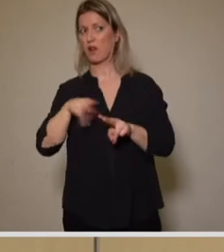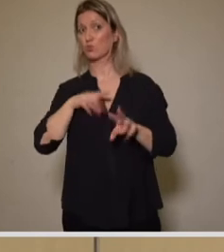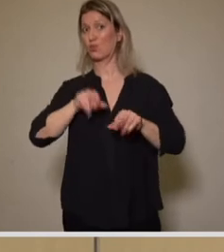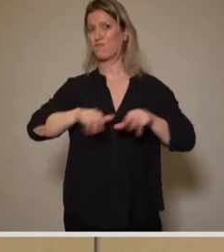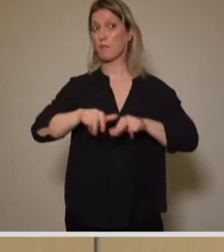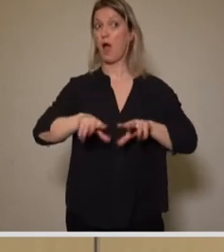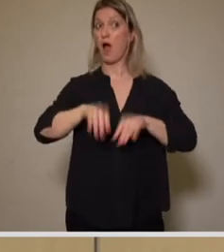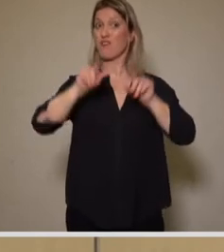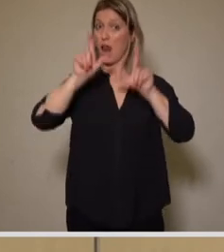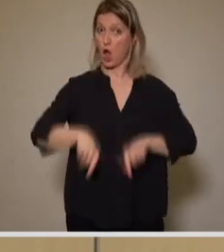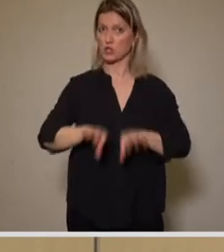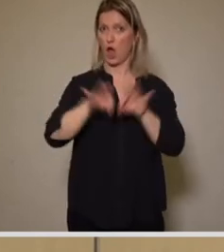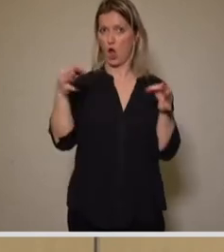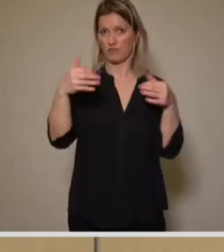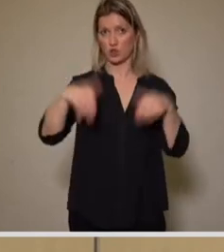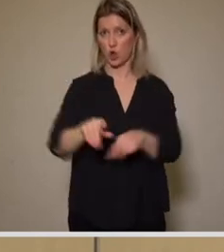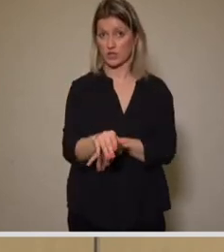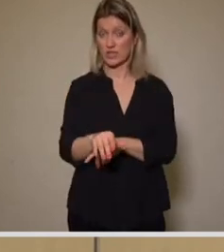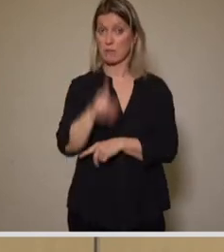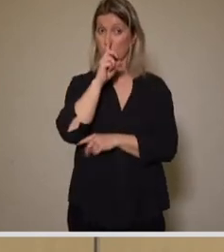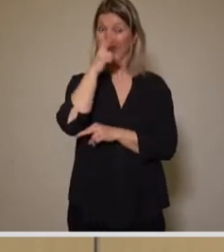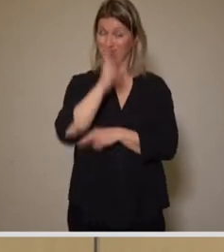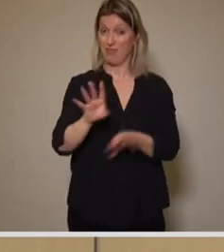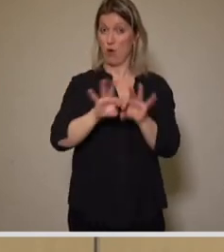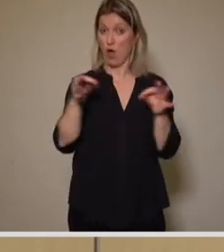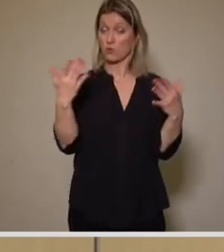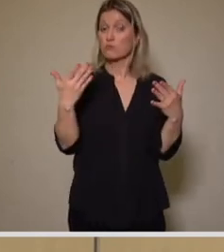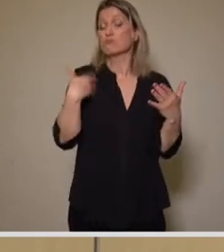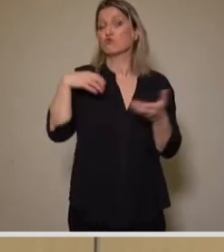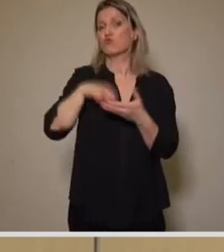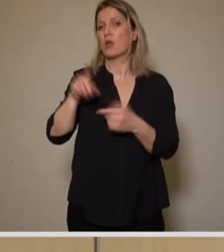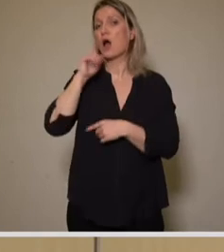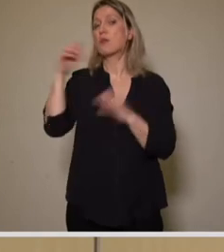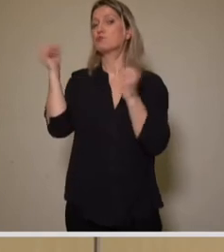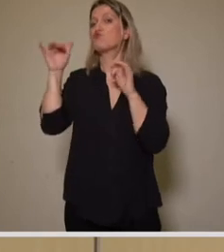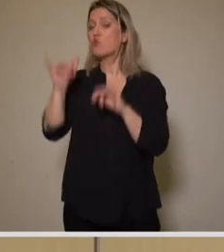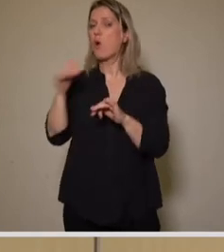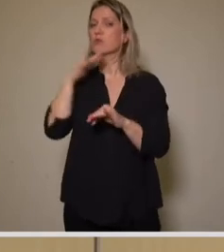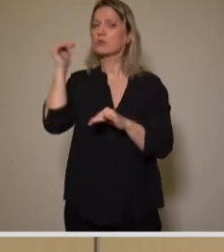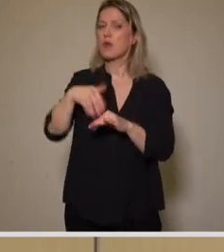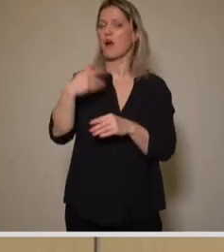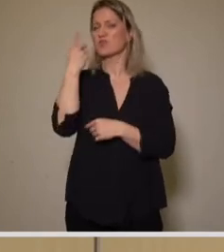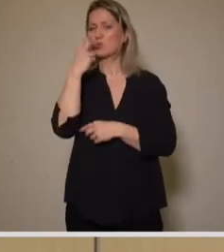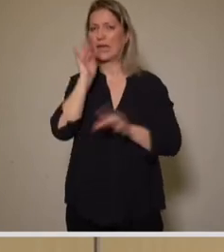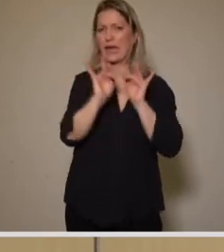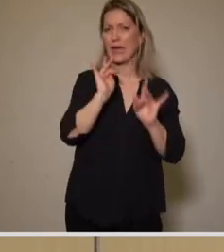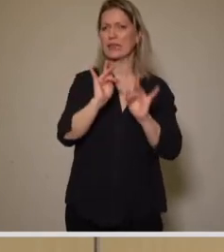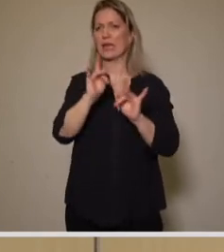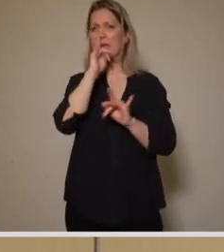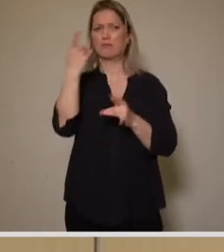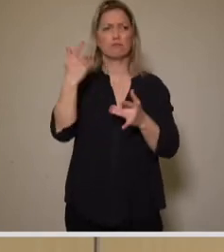eröffnet, aber wenn es eröffnet wird, werden wir, so wie es der Stadtratsbeschluss vorstellt, die Ablehnungsgründe und Kritikgründe der